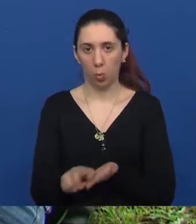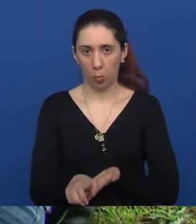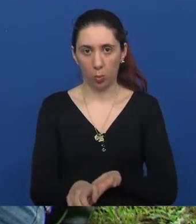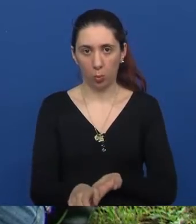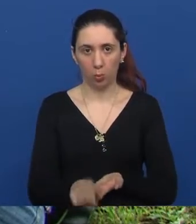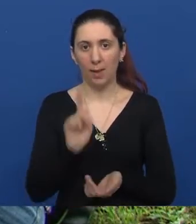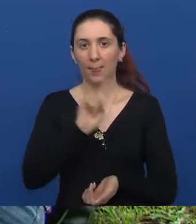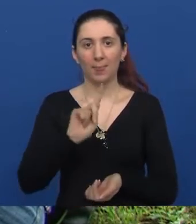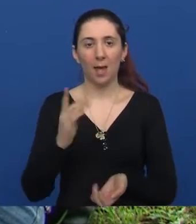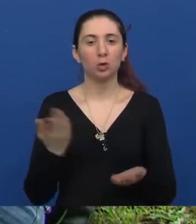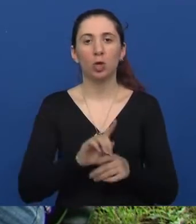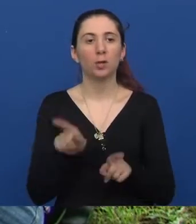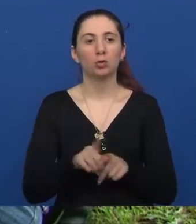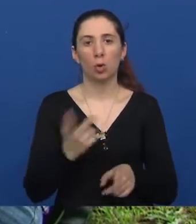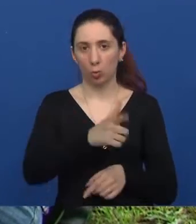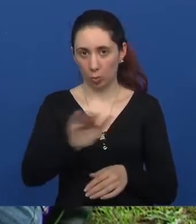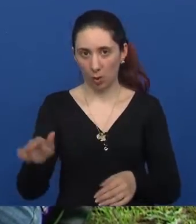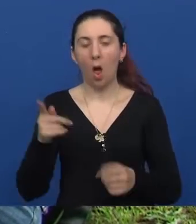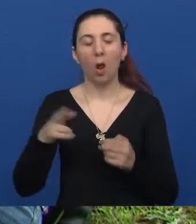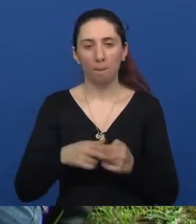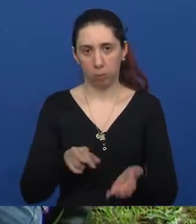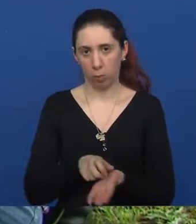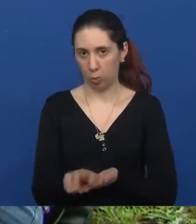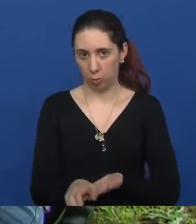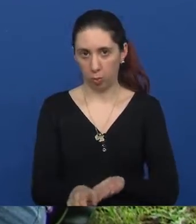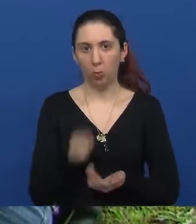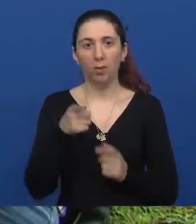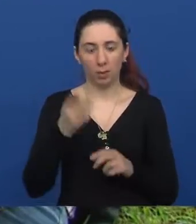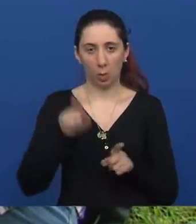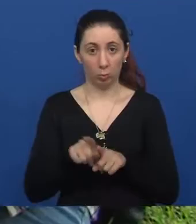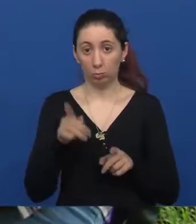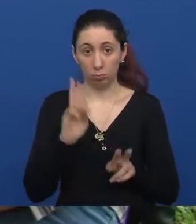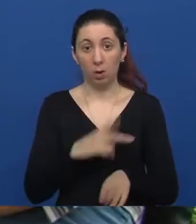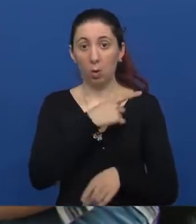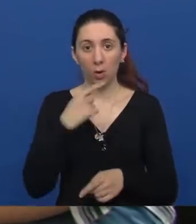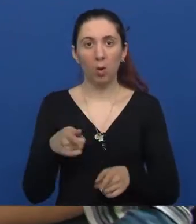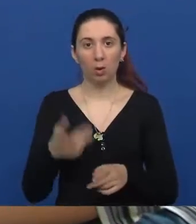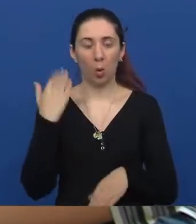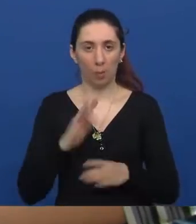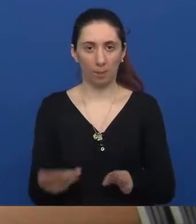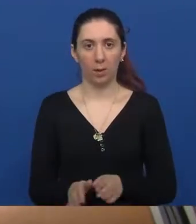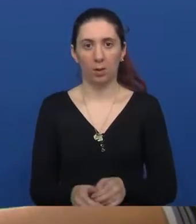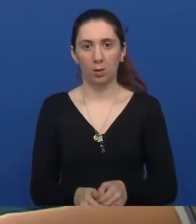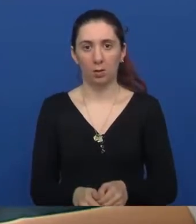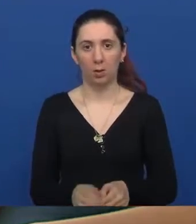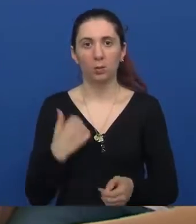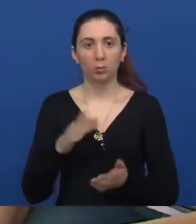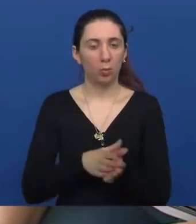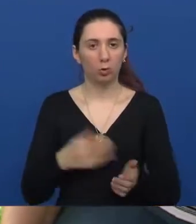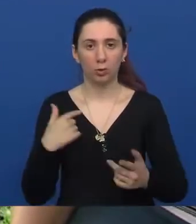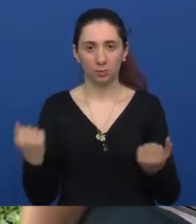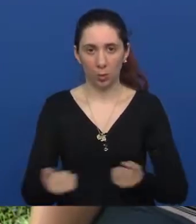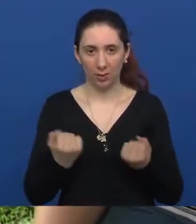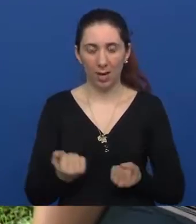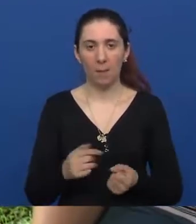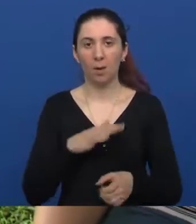neće kad druga djeca, ali će prohodati. I doista je tako i bilo. Odmah smo počeli sa terapijama,